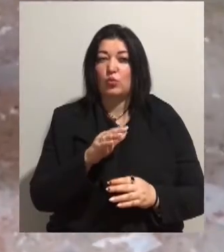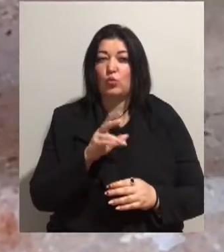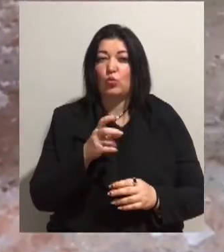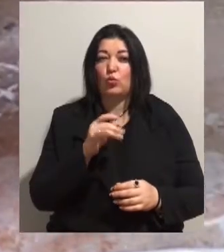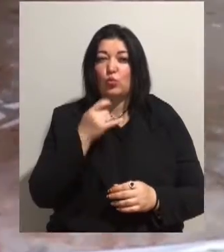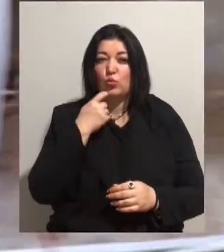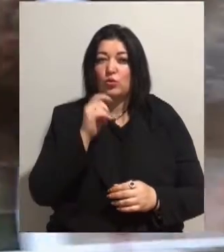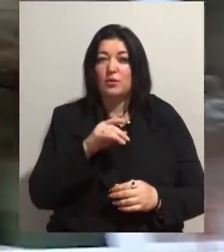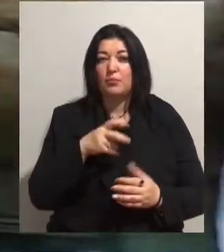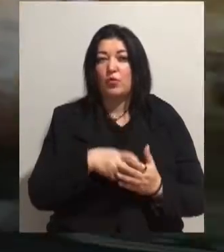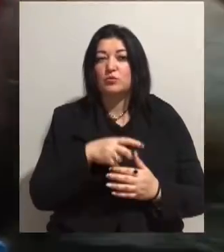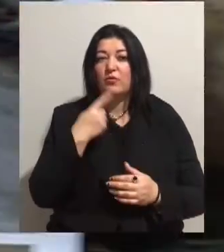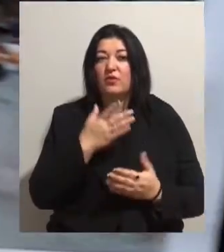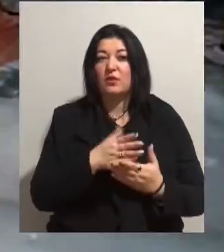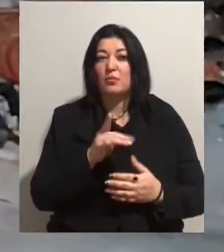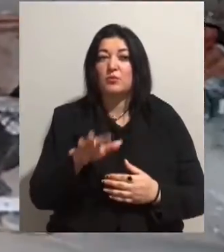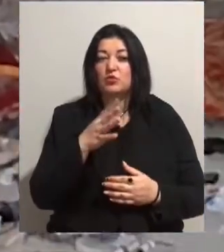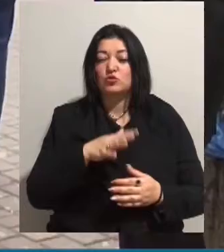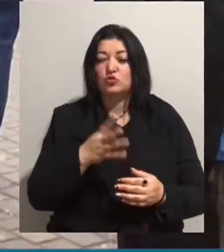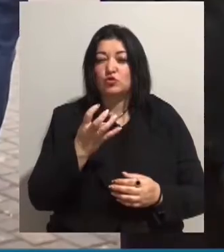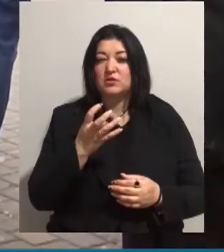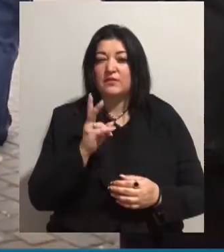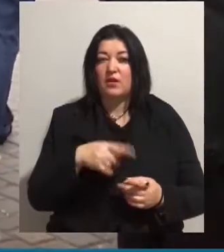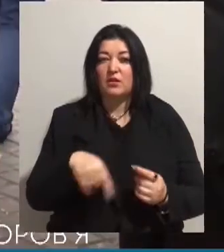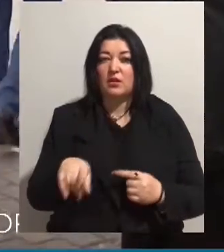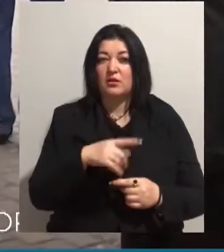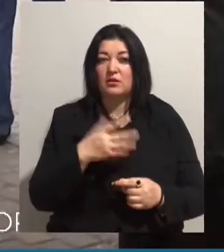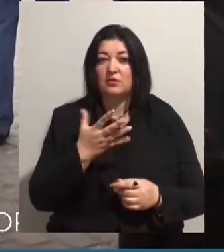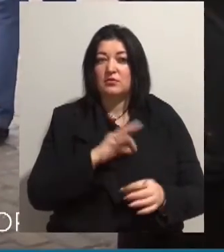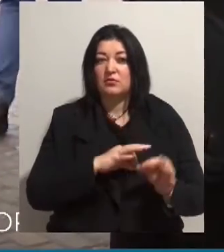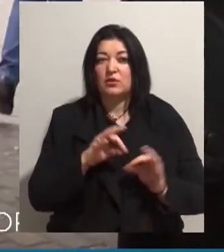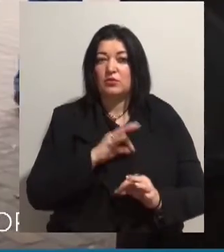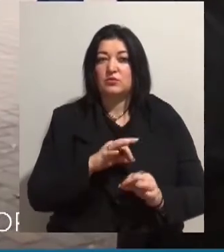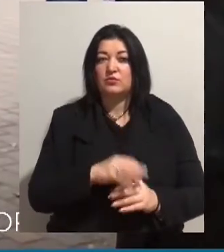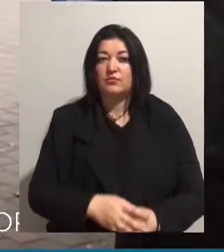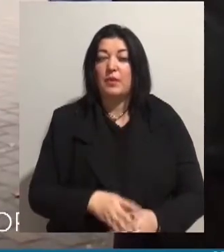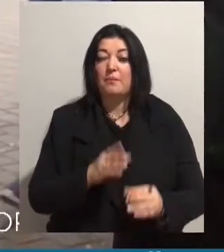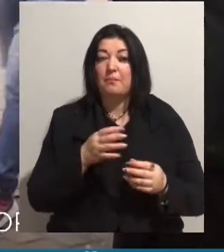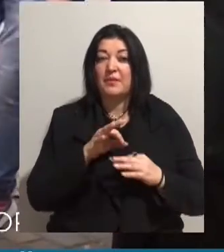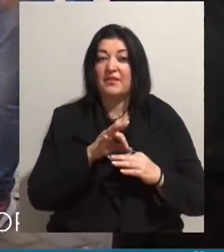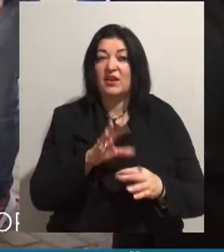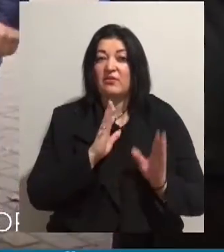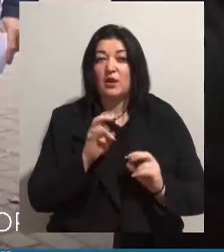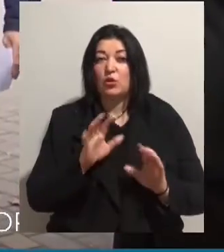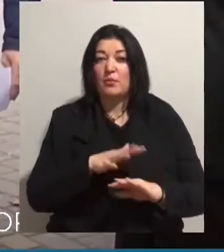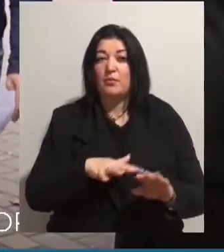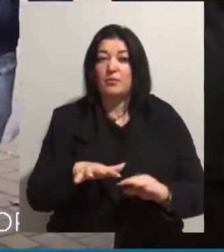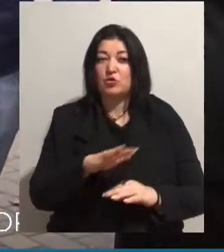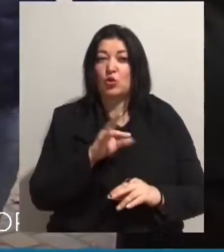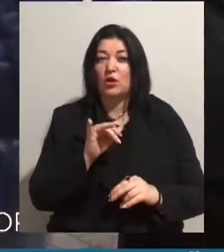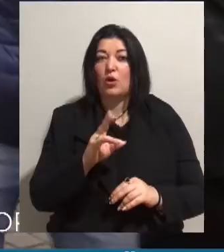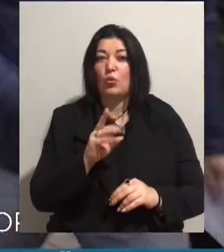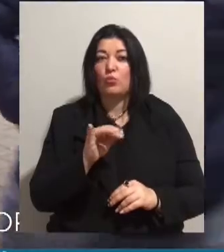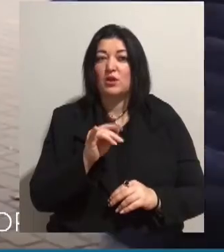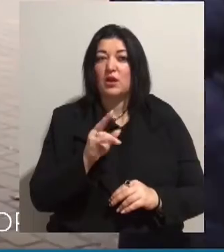квадратів, які поштарі не використовували. Привели в порядок не тільки поміщення, але й комунікація. Тут були сети, так